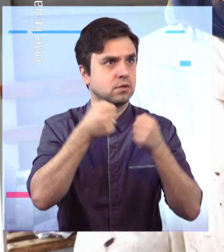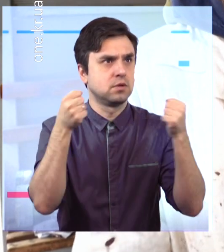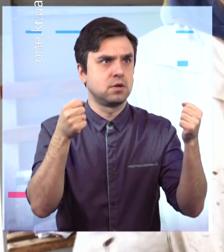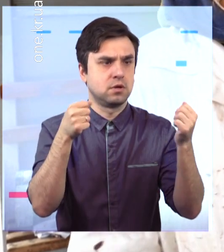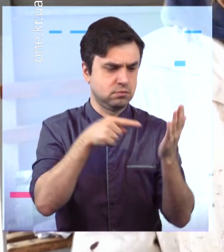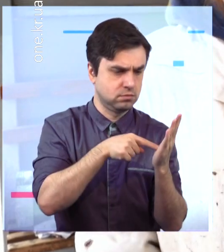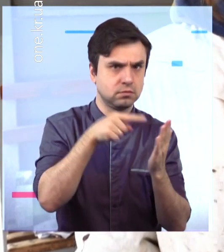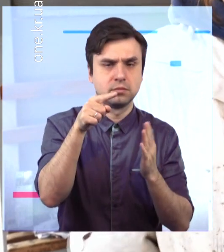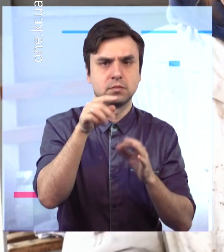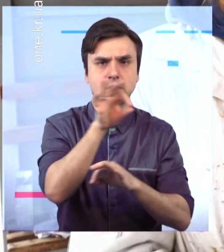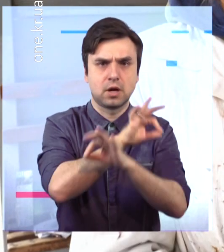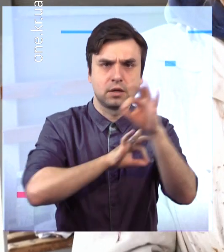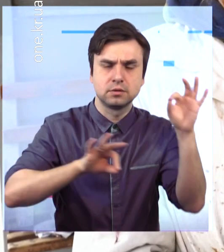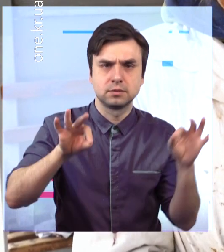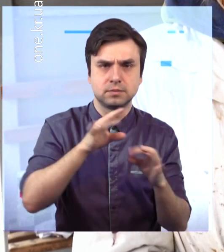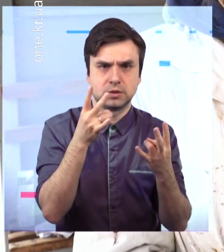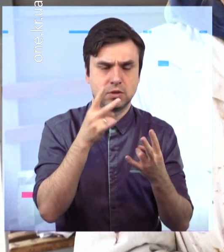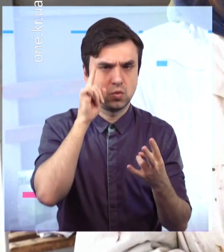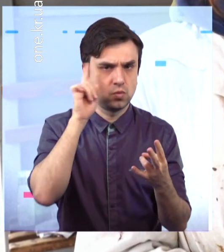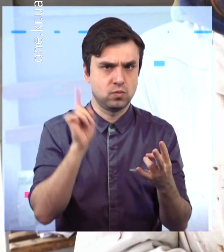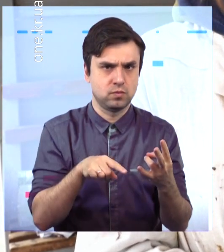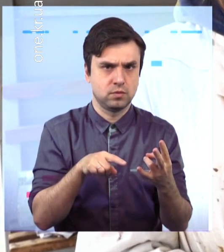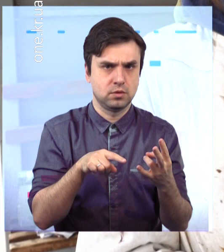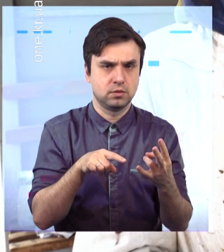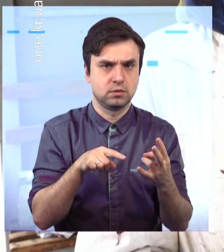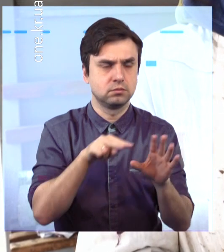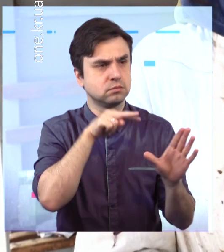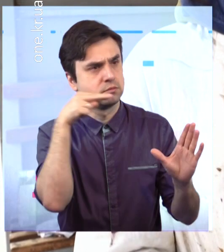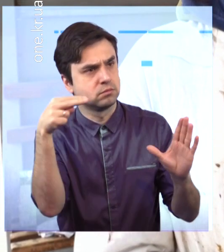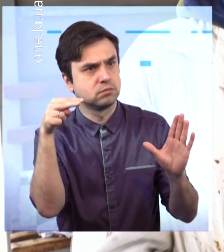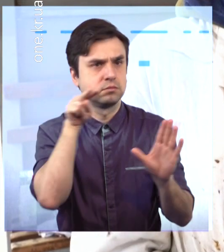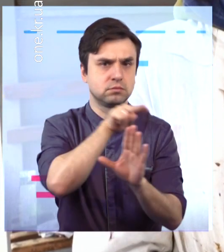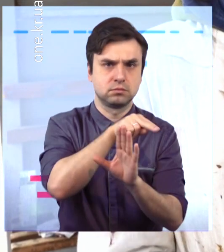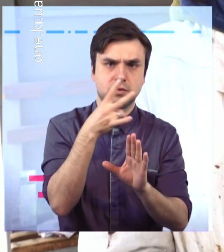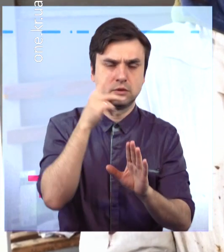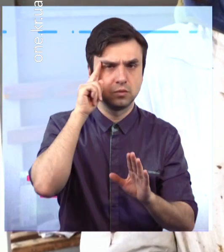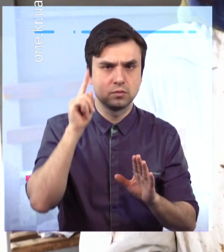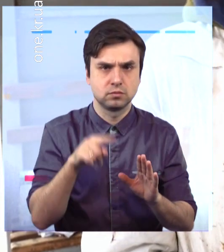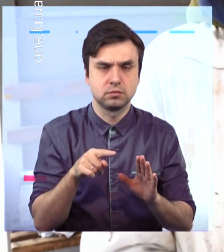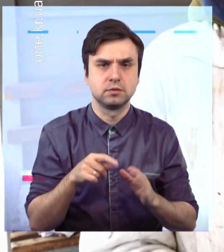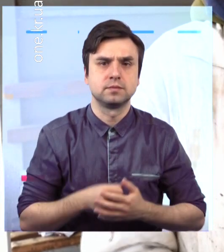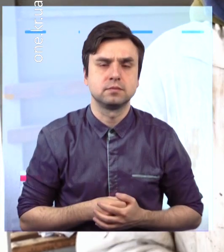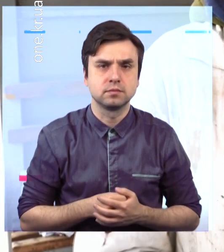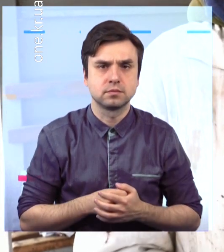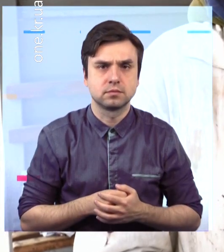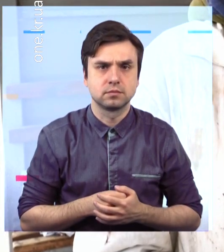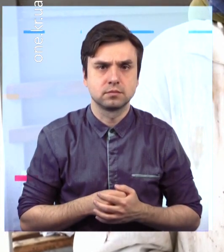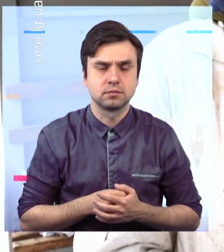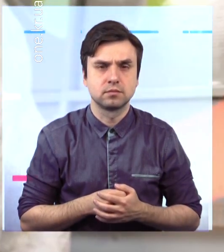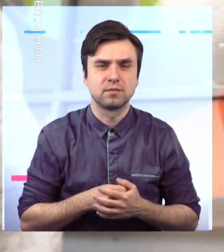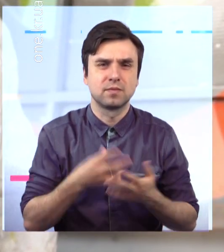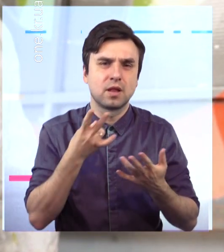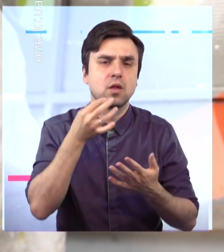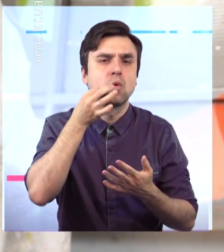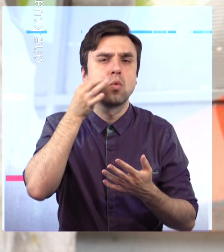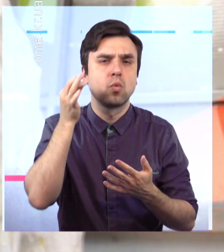видно знизу, сверху, як люди будуть становитися. І мене масштаби тут треба просто набити, щоб набитая рука